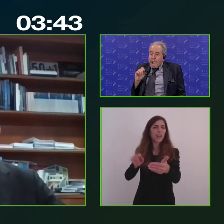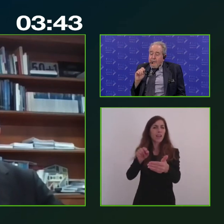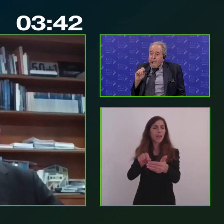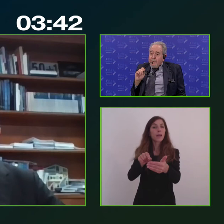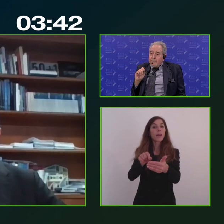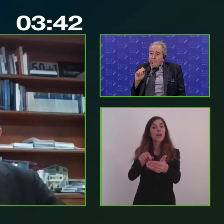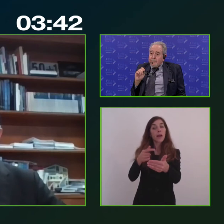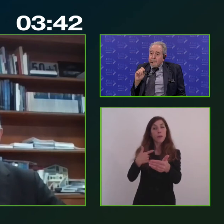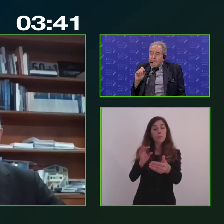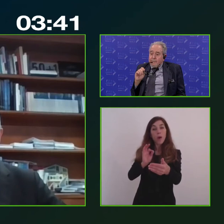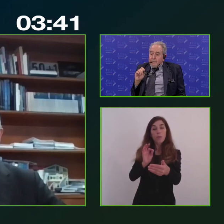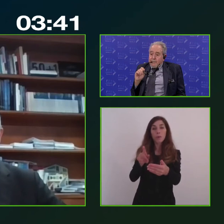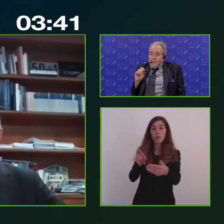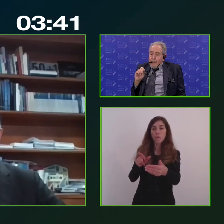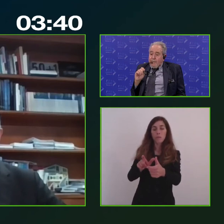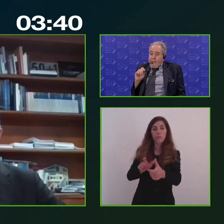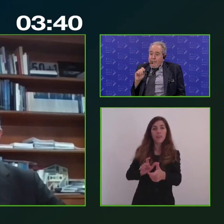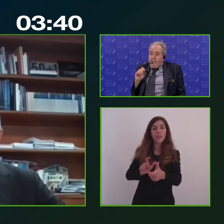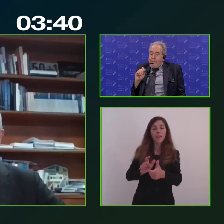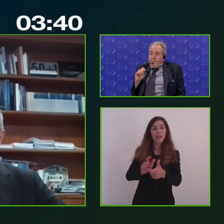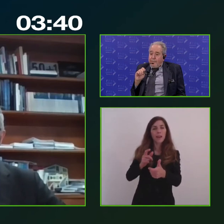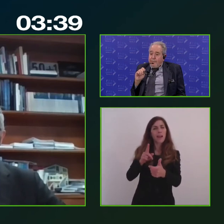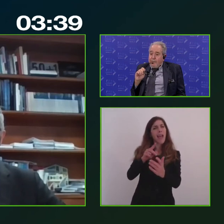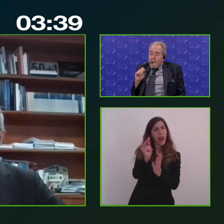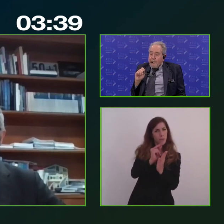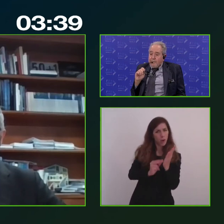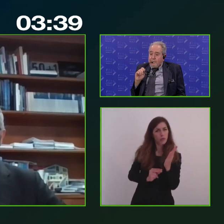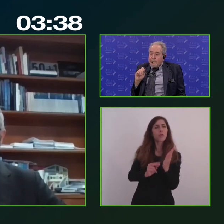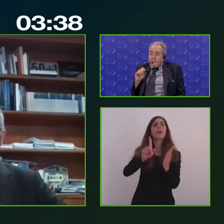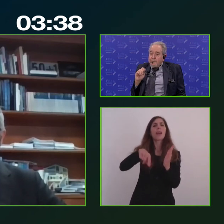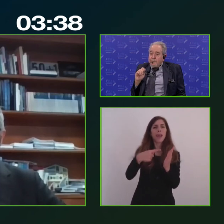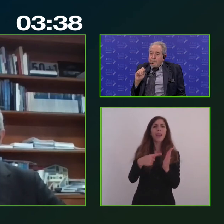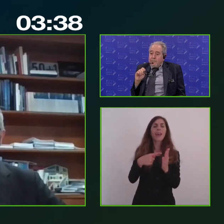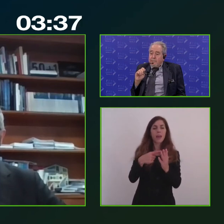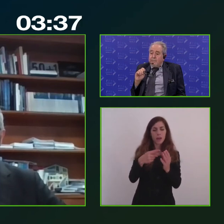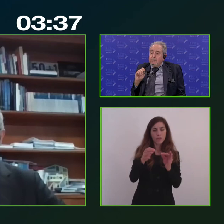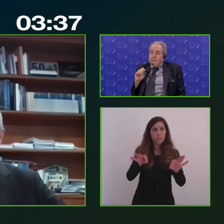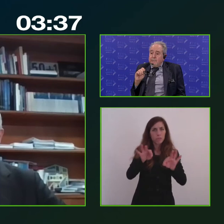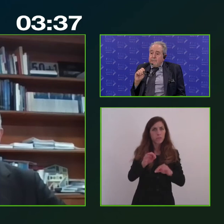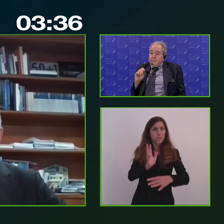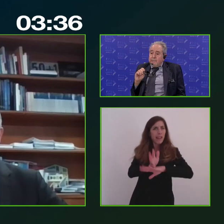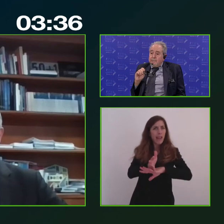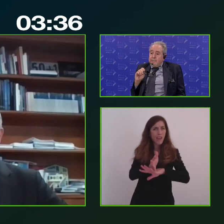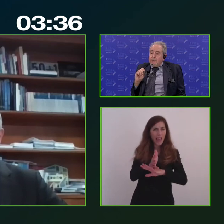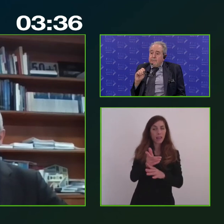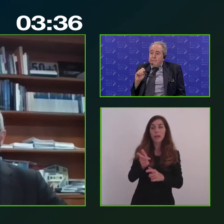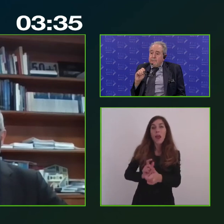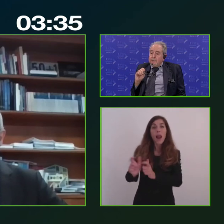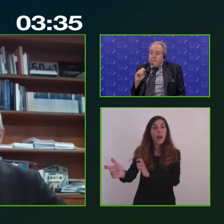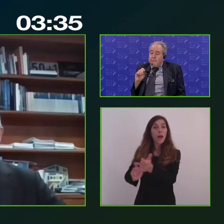'interazione che si è sviluppata per l'elaborazione, ma anche per la messa in campo degli interventi del piano sud. Secondo me è